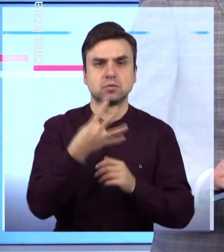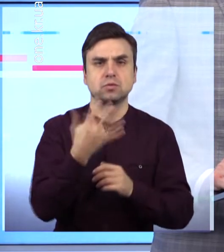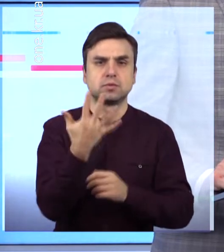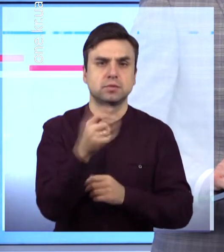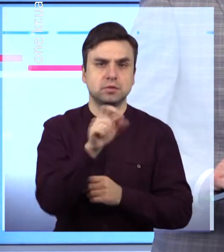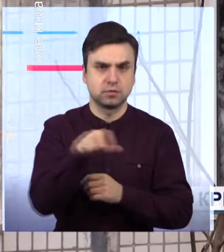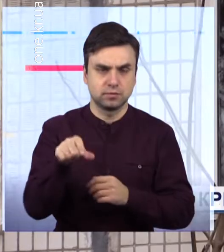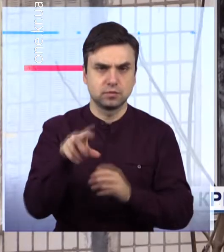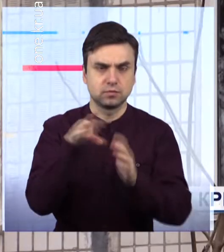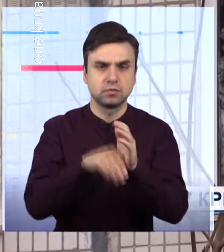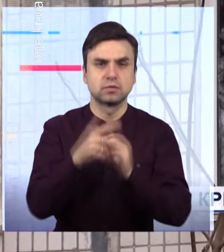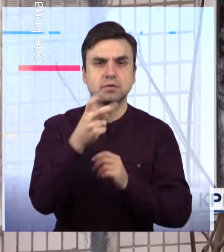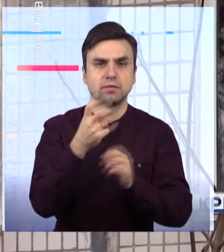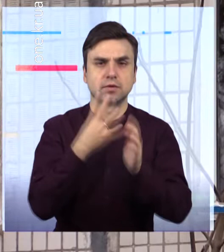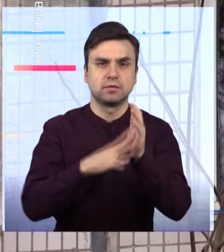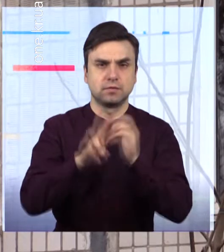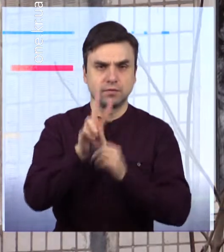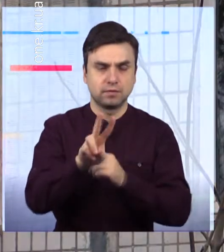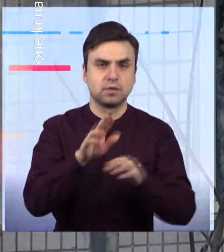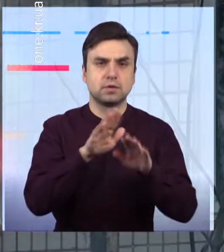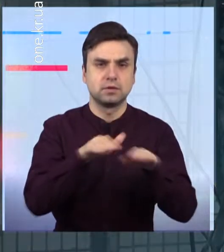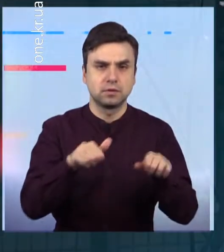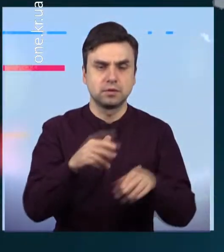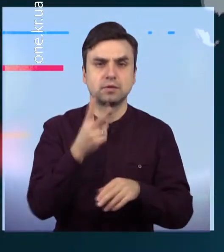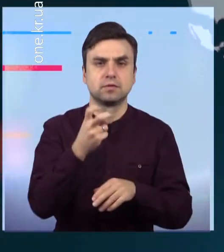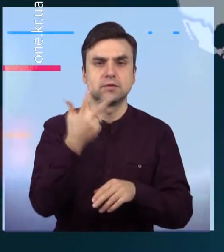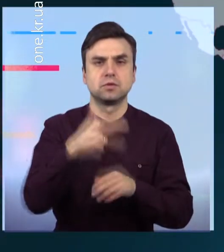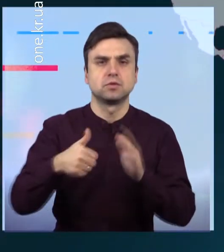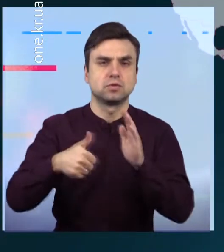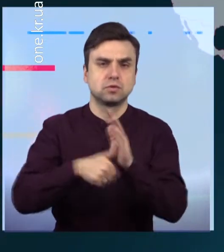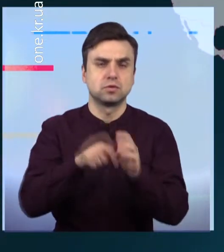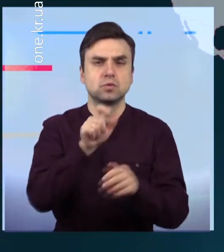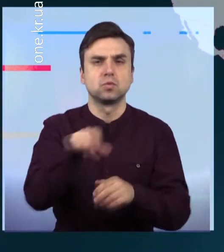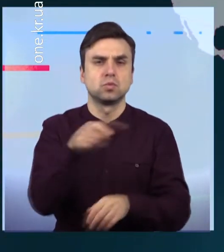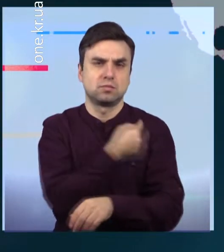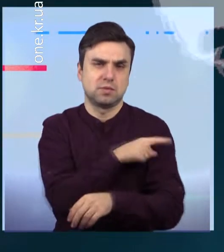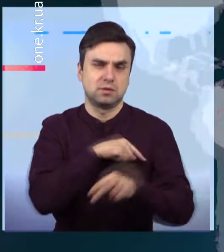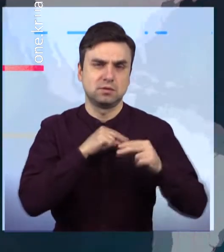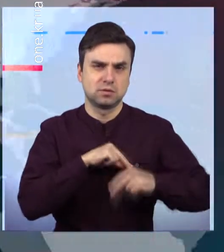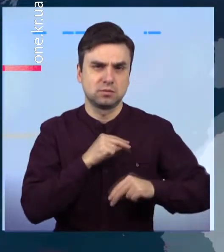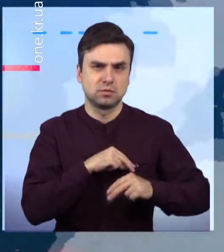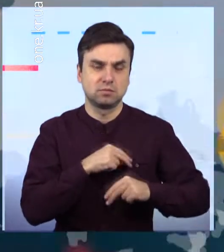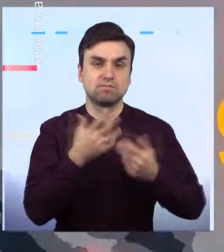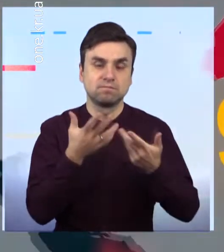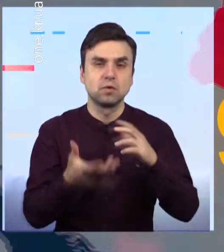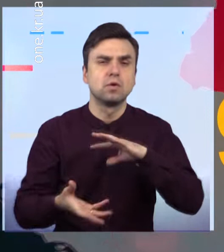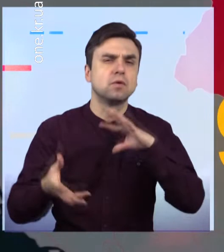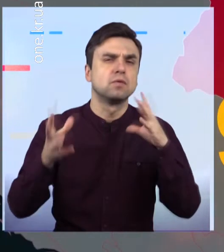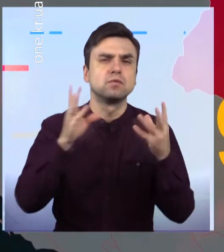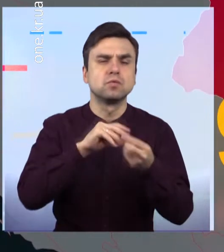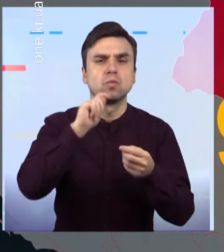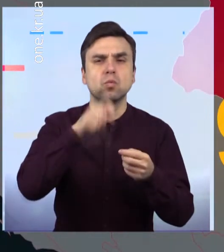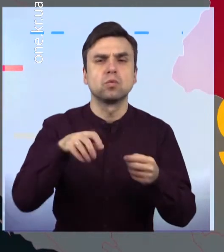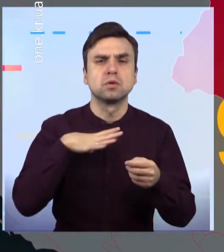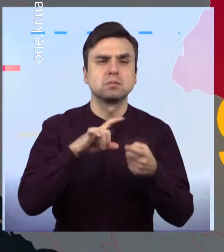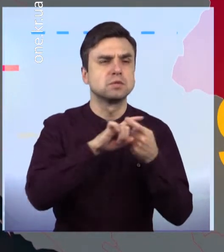292 дитини, а також 236 медпрацівників Таким чином, загальна статистика інфікованих з початку епідемії в країні